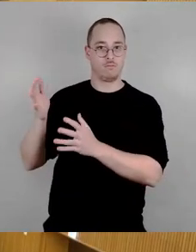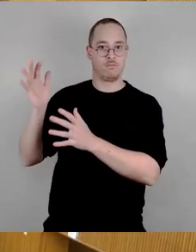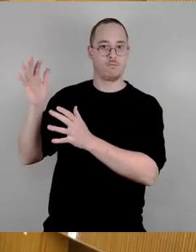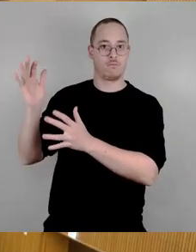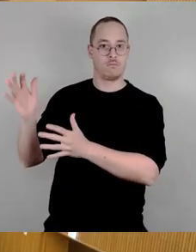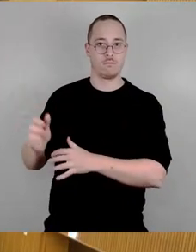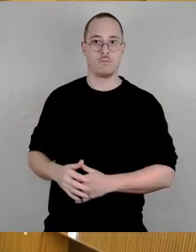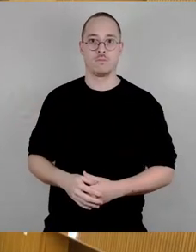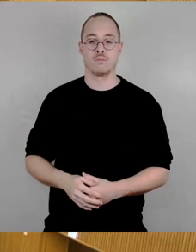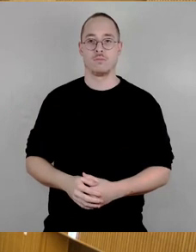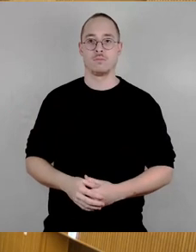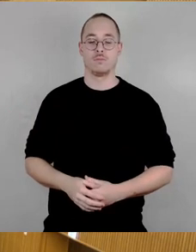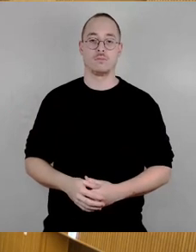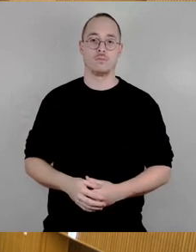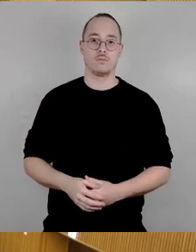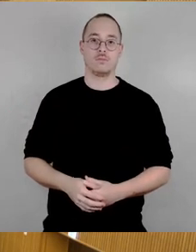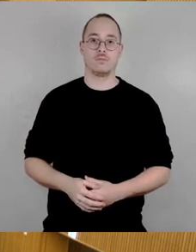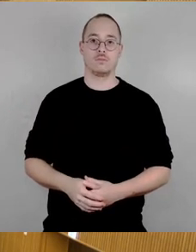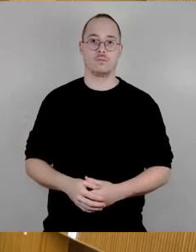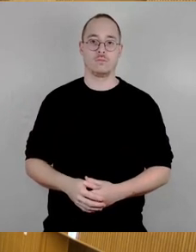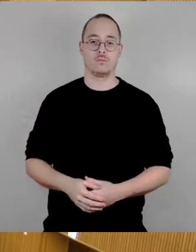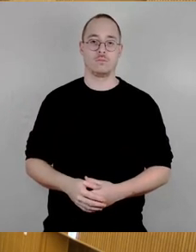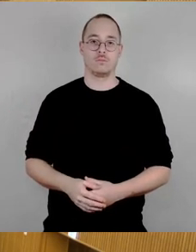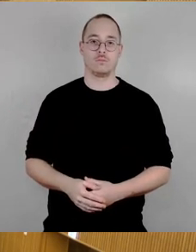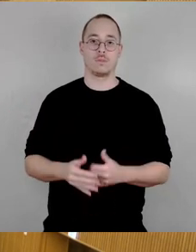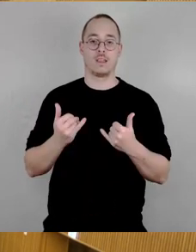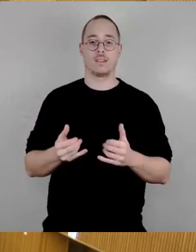Wir setzen fort mit der AfD-Fraktion, Herr Gilke